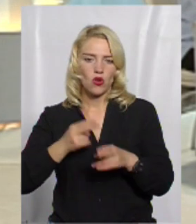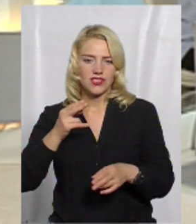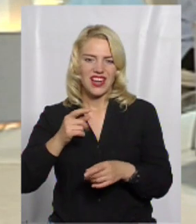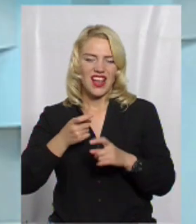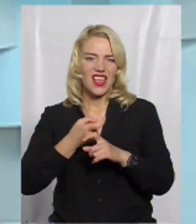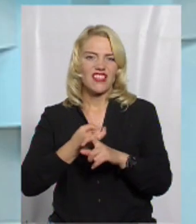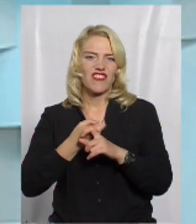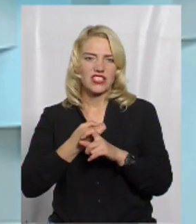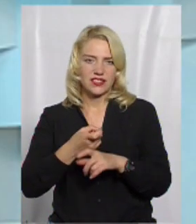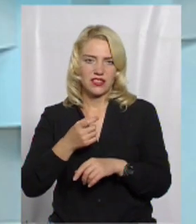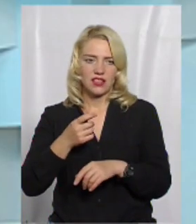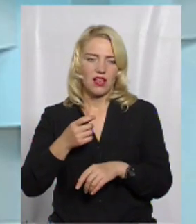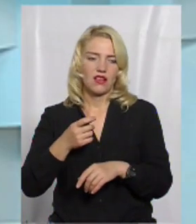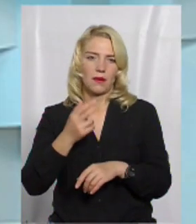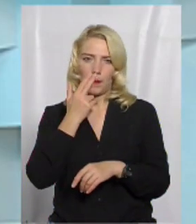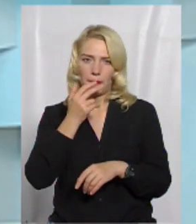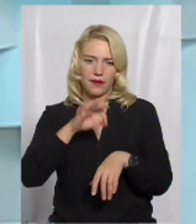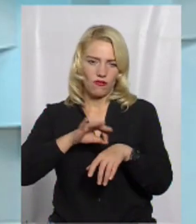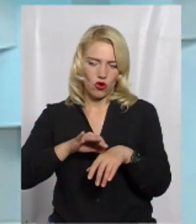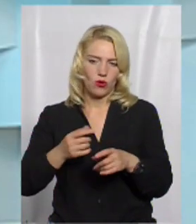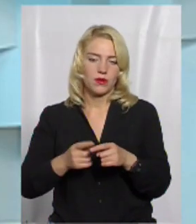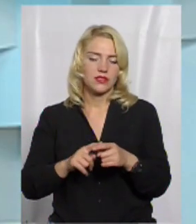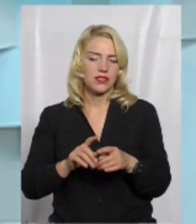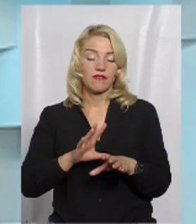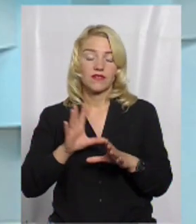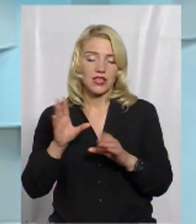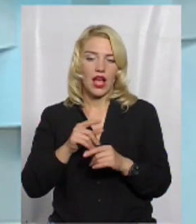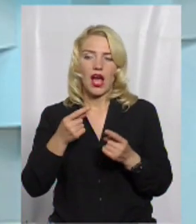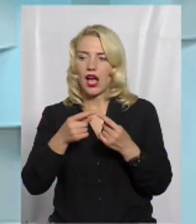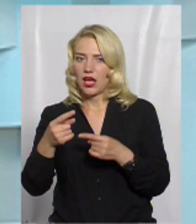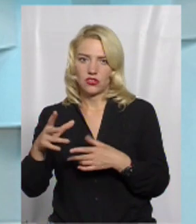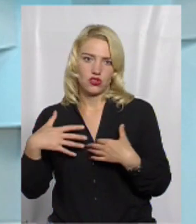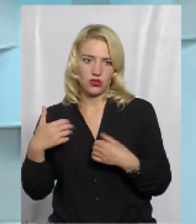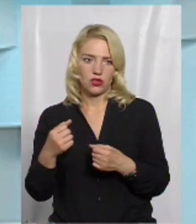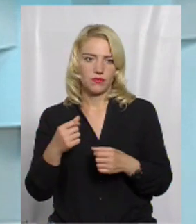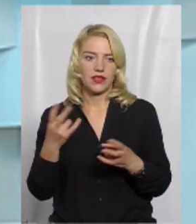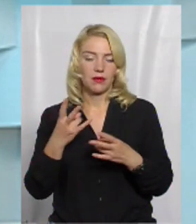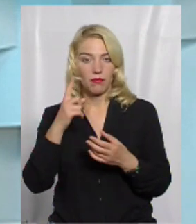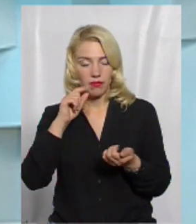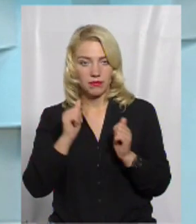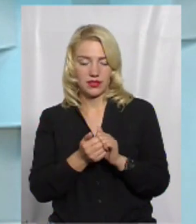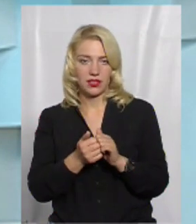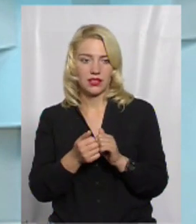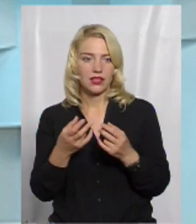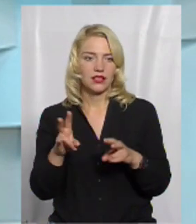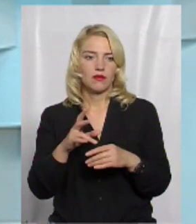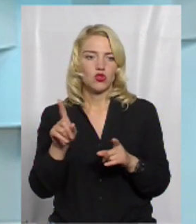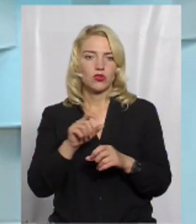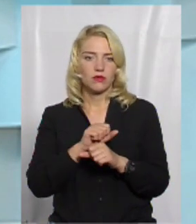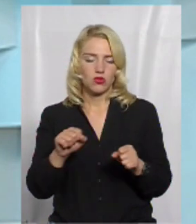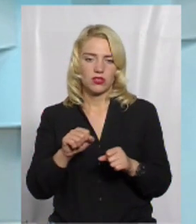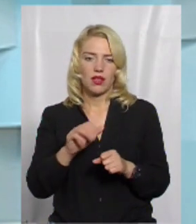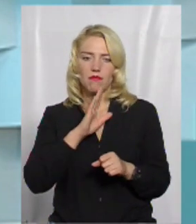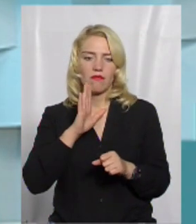Все, все останнє – це покази для щеплення. І слід пам'ятати, що не можна… От поступають мами в